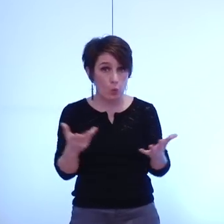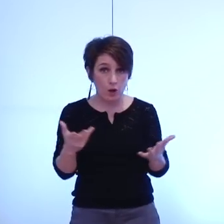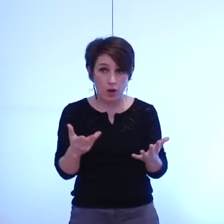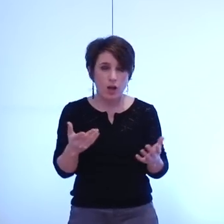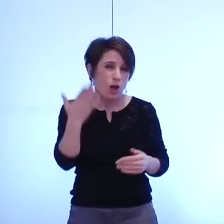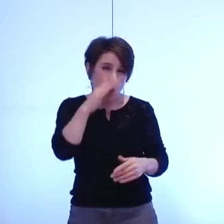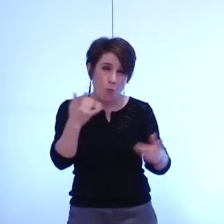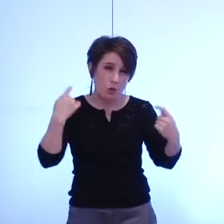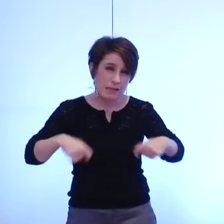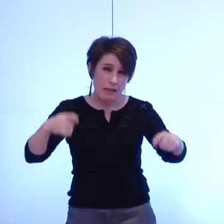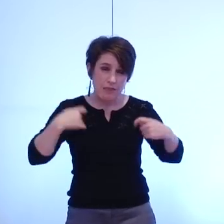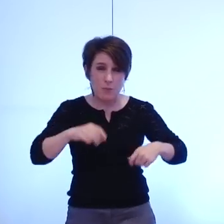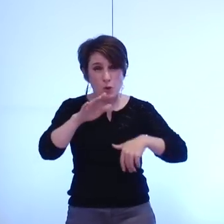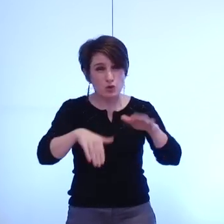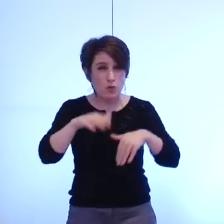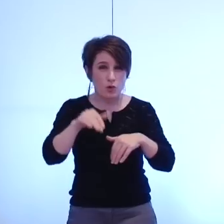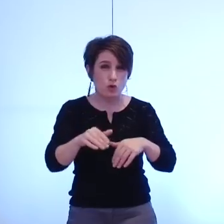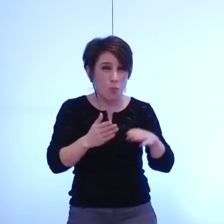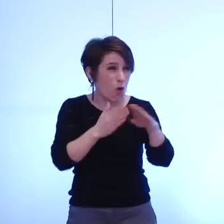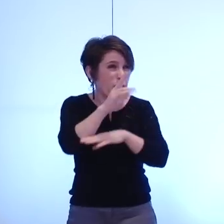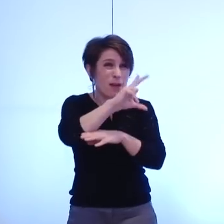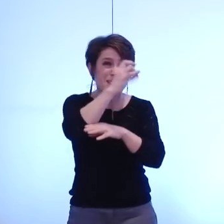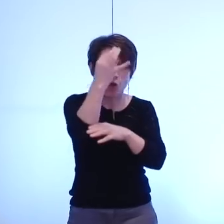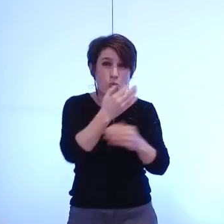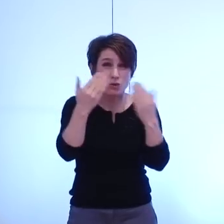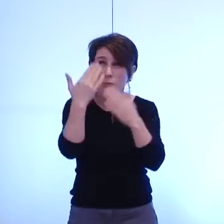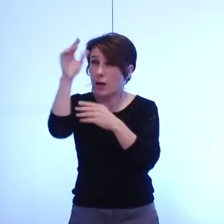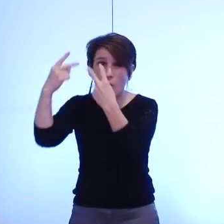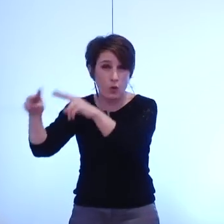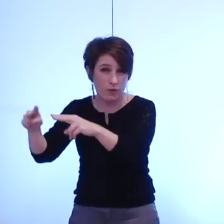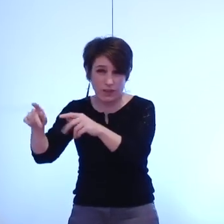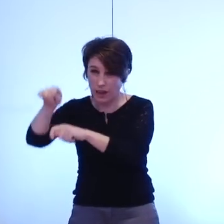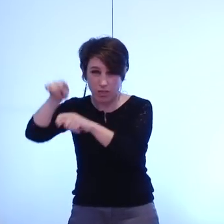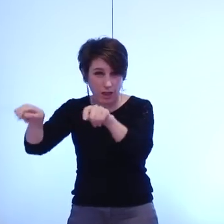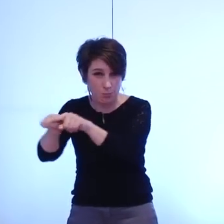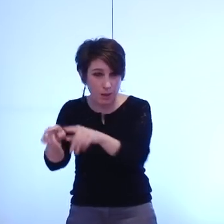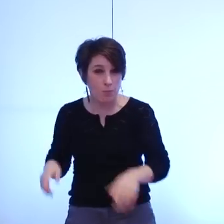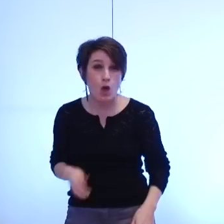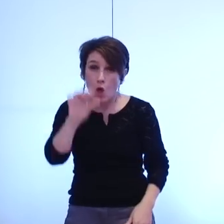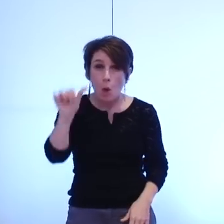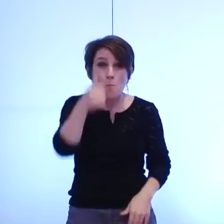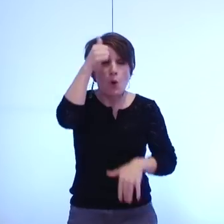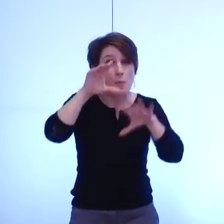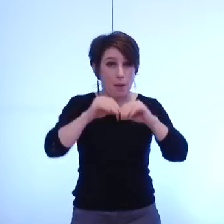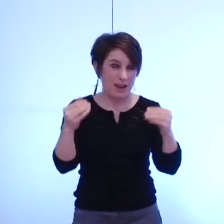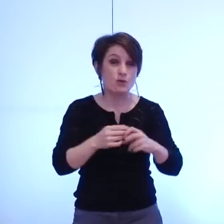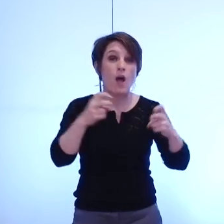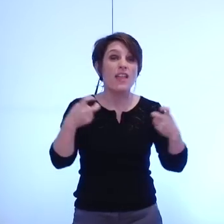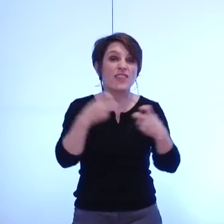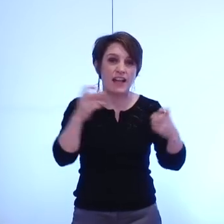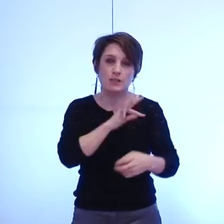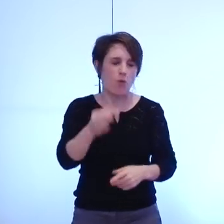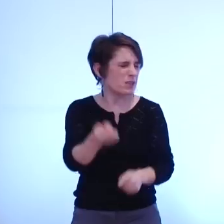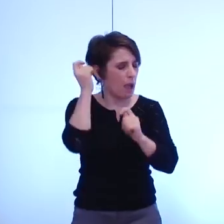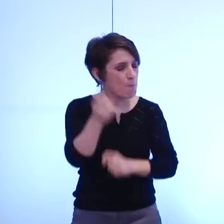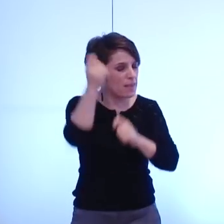dépenses de fonctionnement sont 30% supérieures à la moyenne des villes comparables avec la première place du podium pour le coût de la taxe foncière et